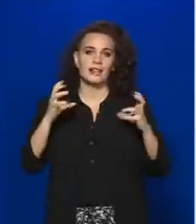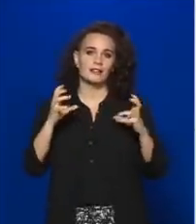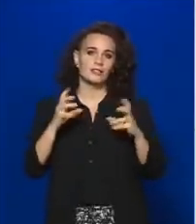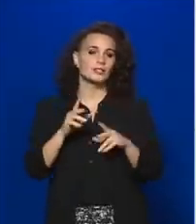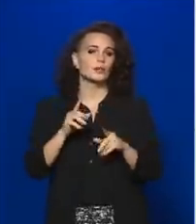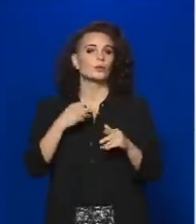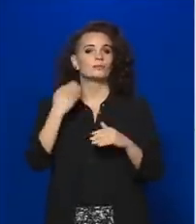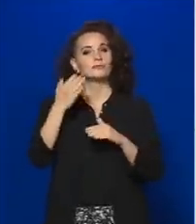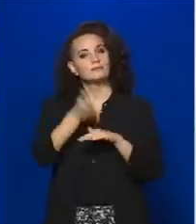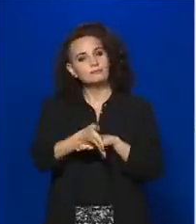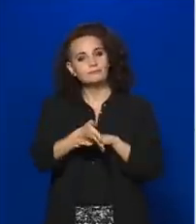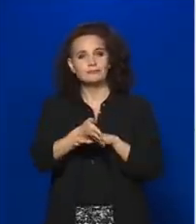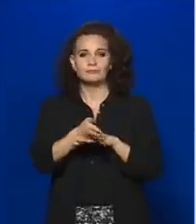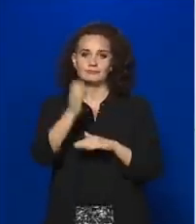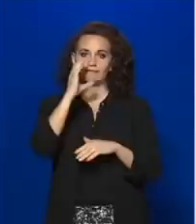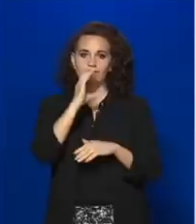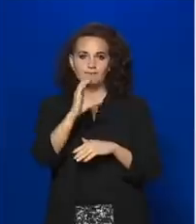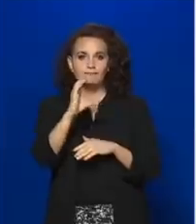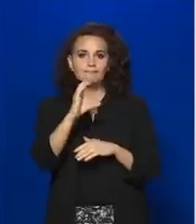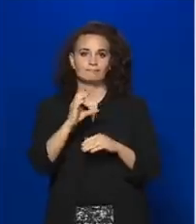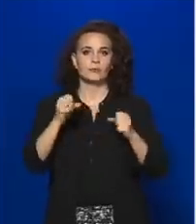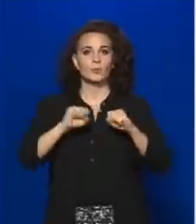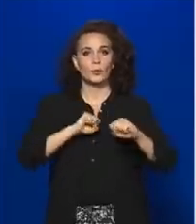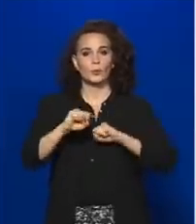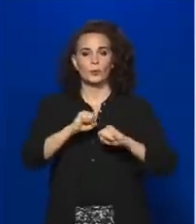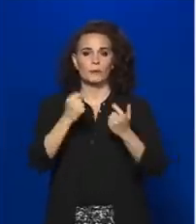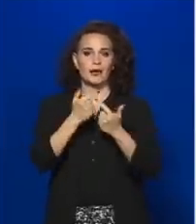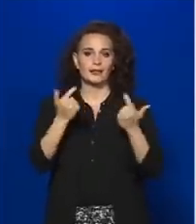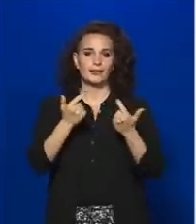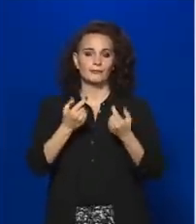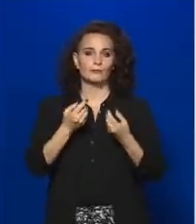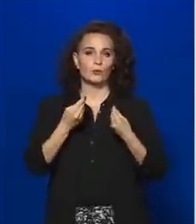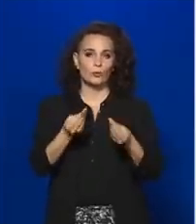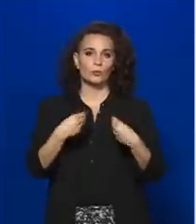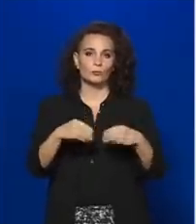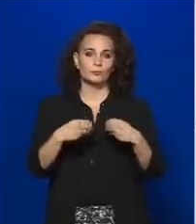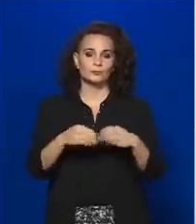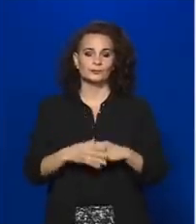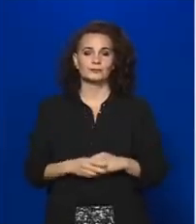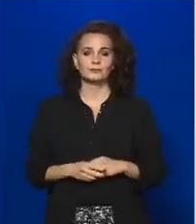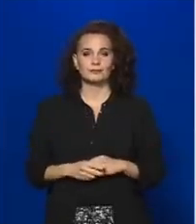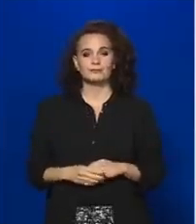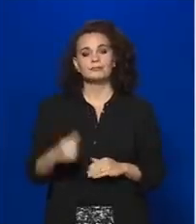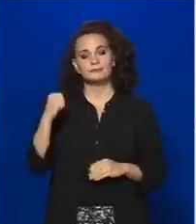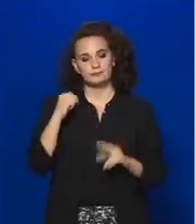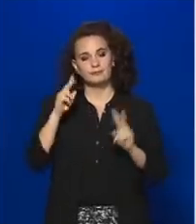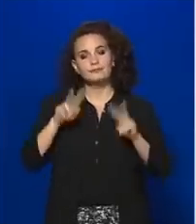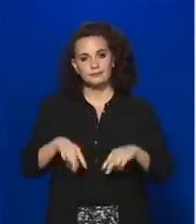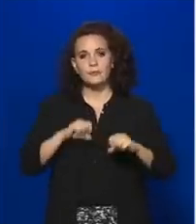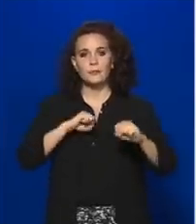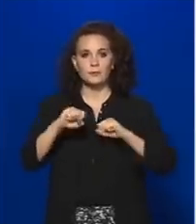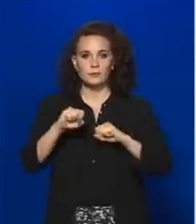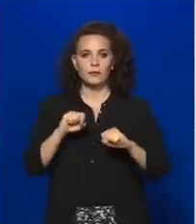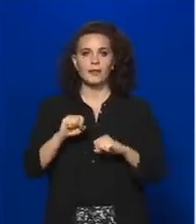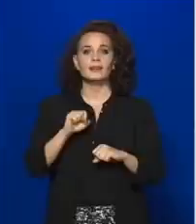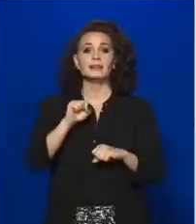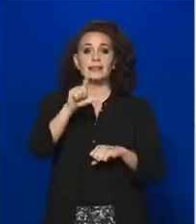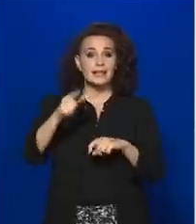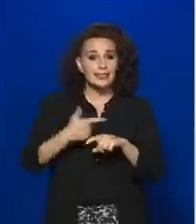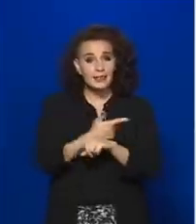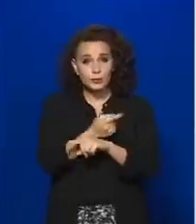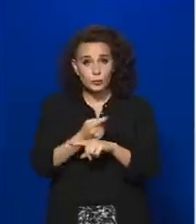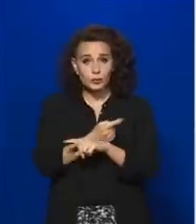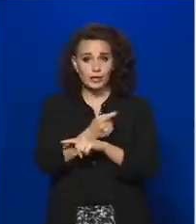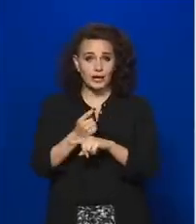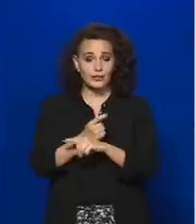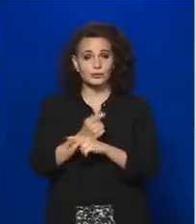kíséri figyelemmel a kormányinfót. A tegnapi napon valóban a kormány 12 órás ülés tartott,